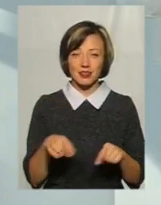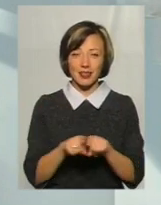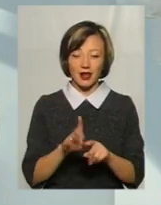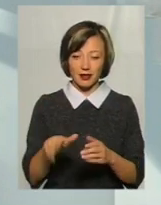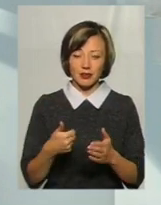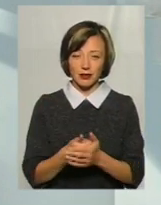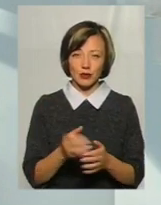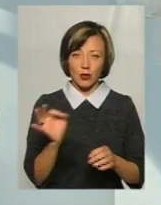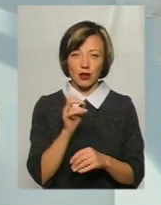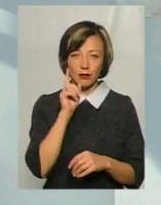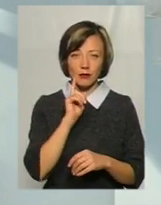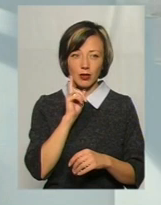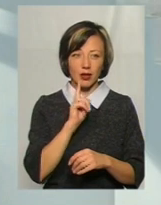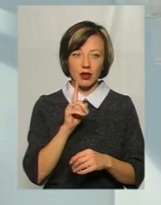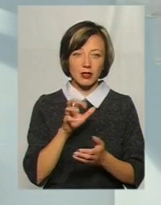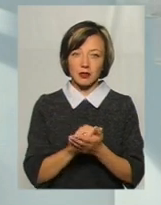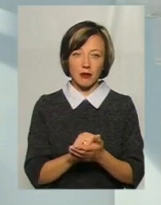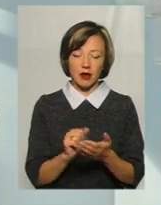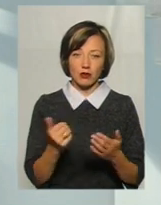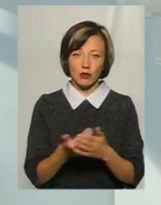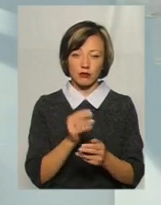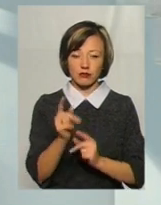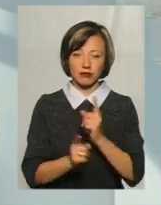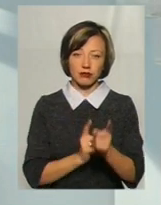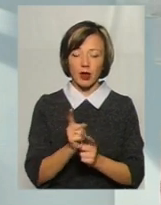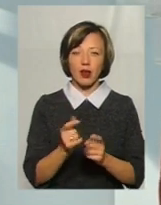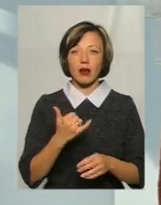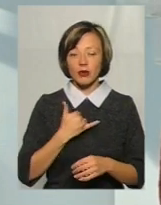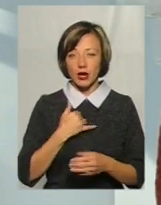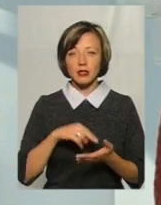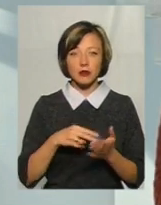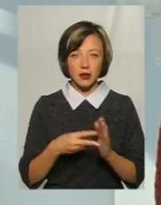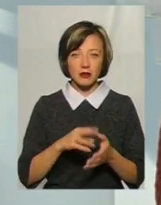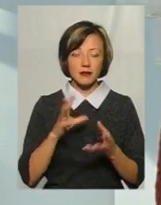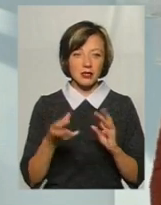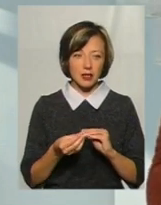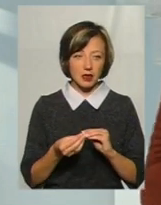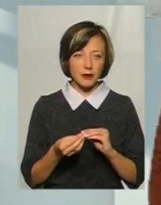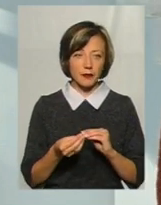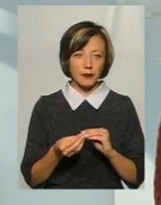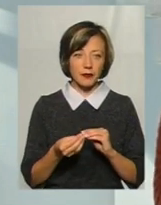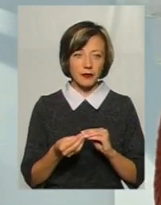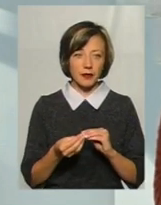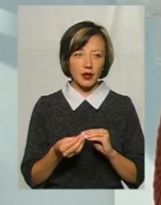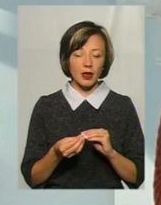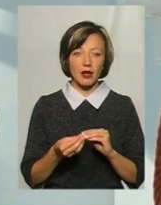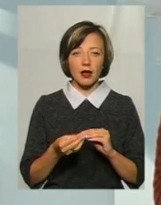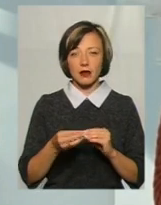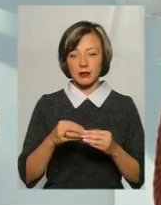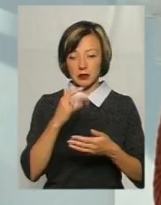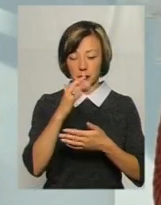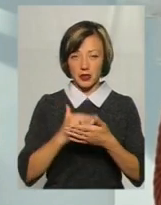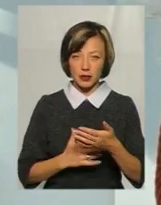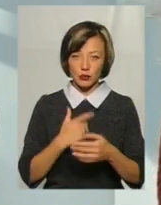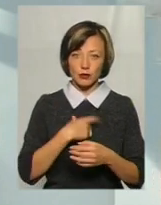цими туалетами поки що ніхто не займається. В нас, в наших планах, ми взагалі намітили собі список, де ці